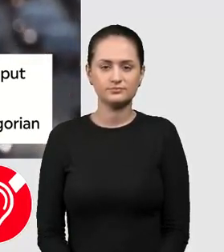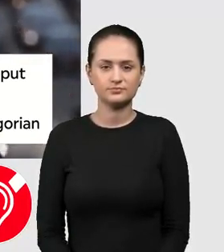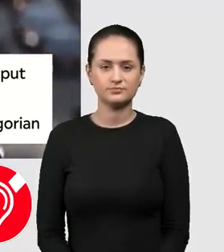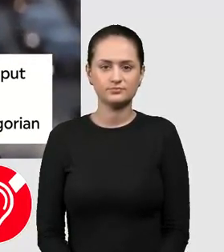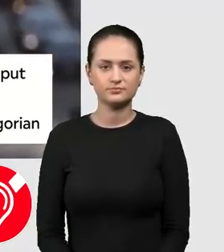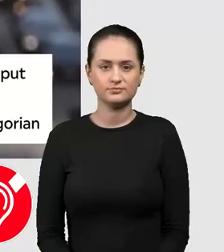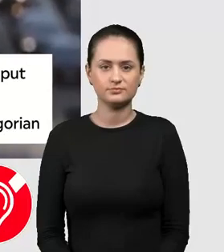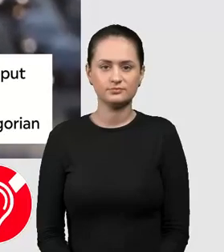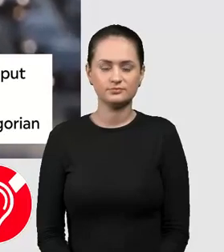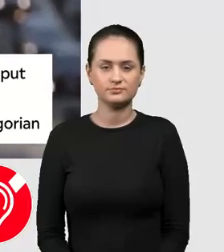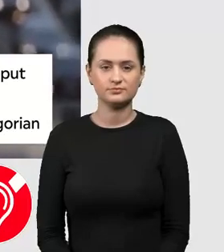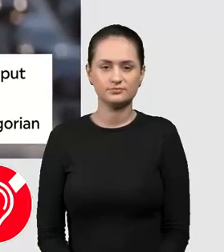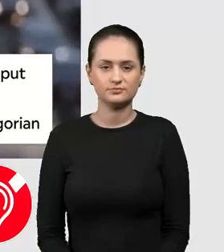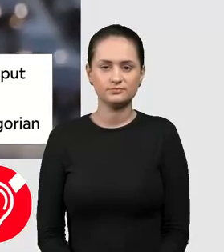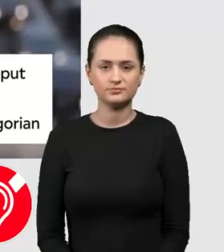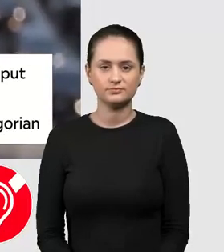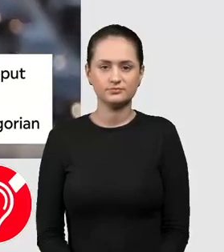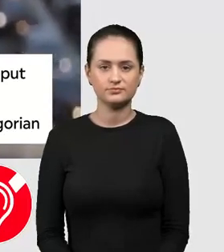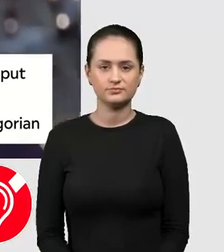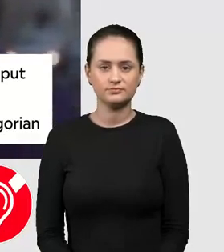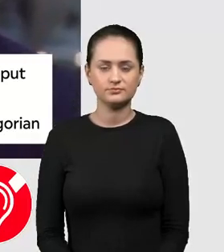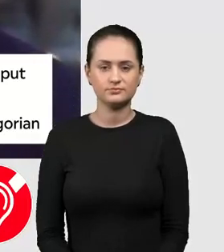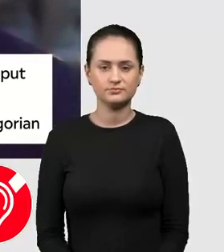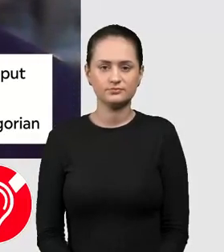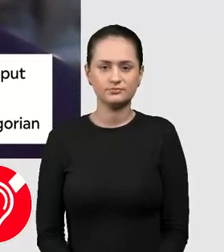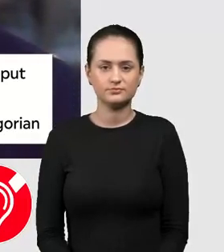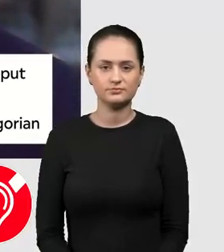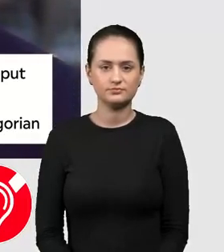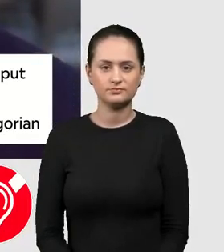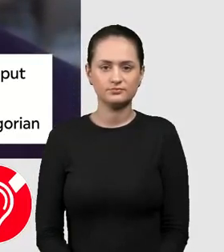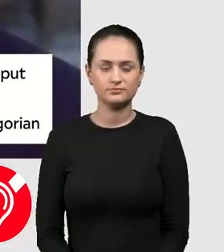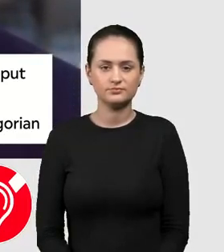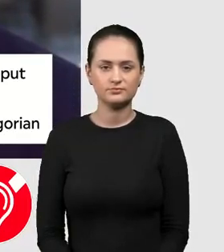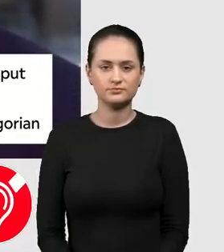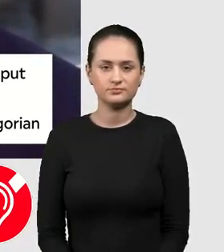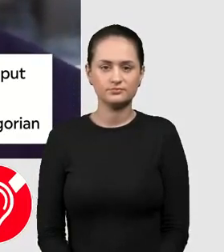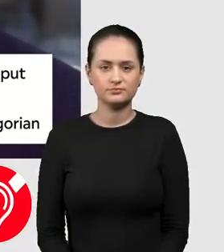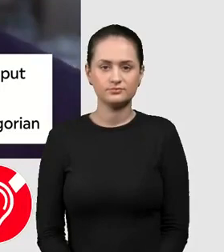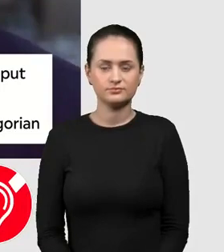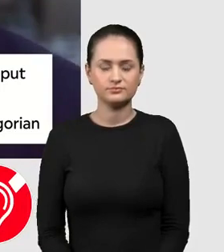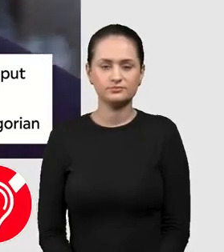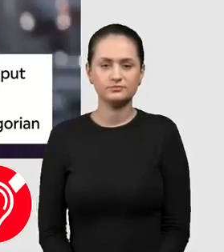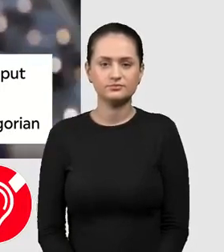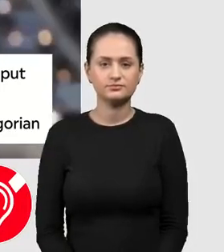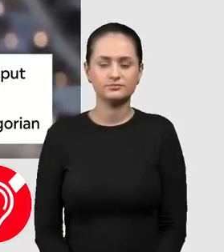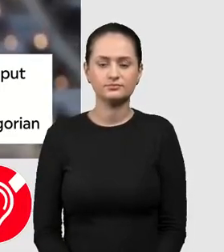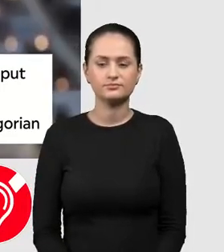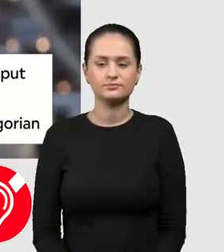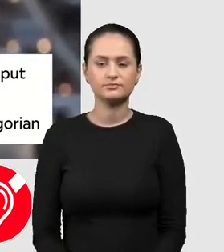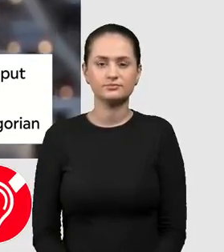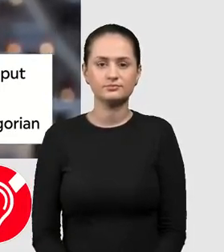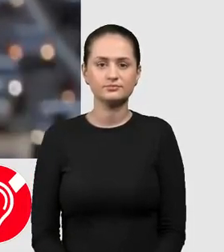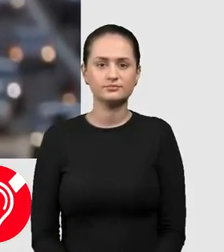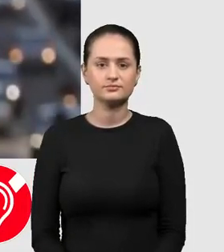naivitatea. Ce farse memorabile s-au întâmplat de-a lungul timpului? De-a lungul anilor au fost, cum îți poți